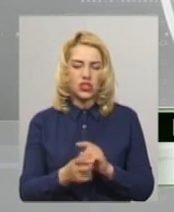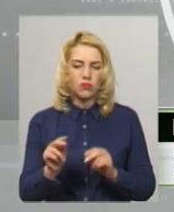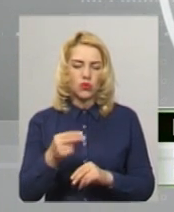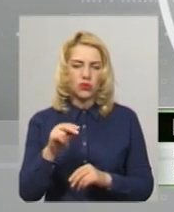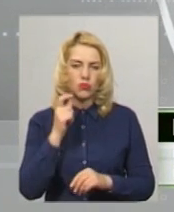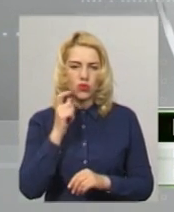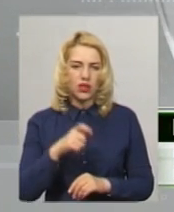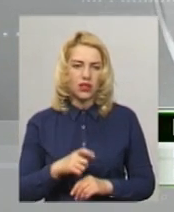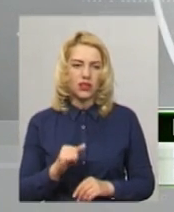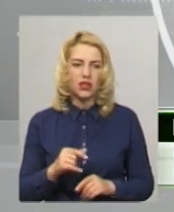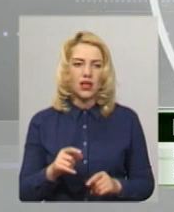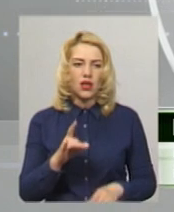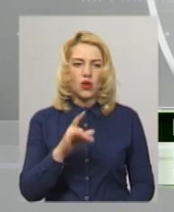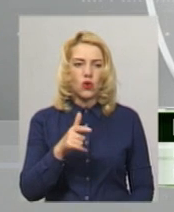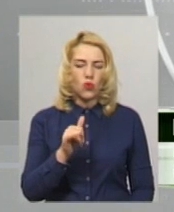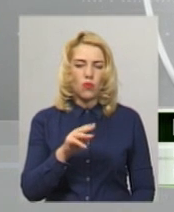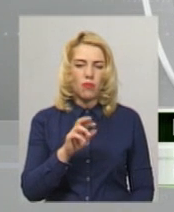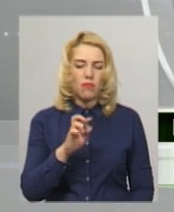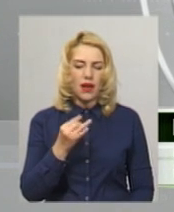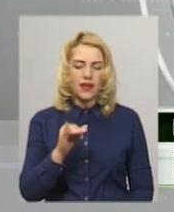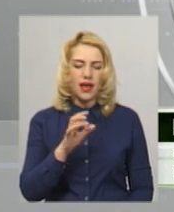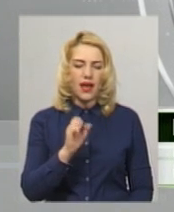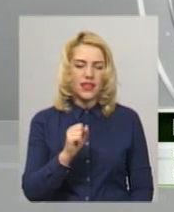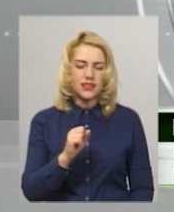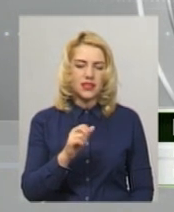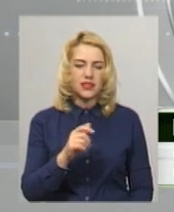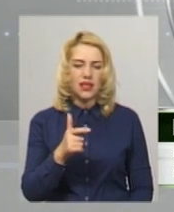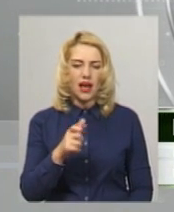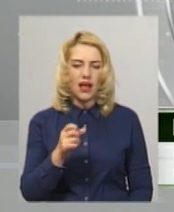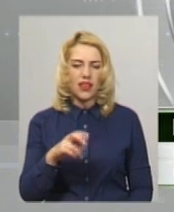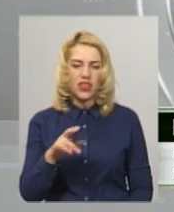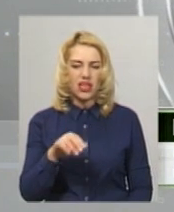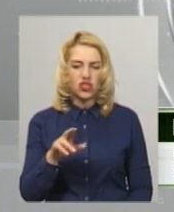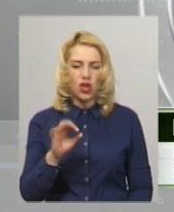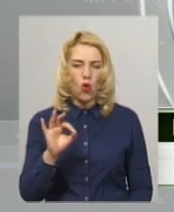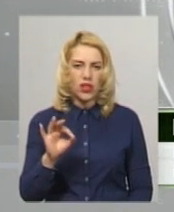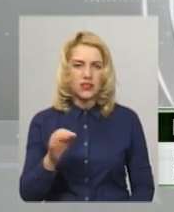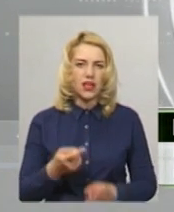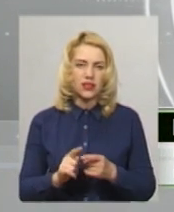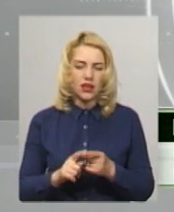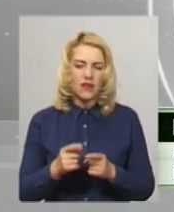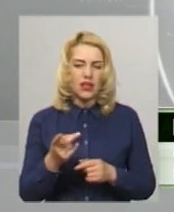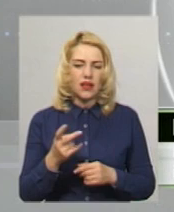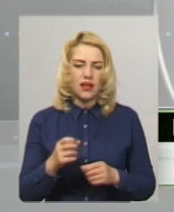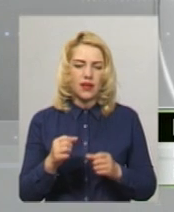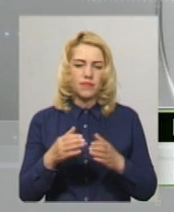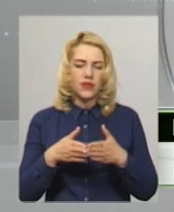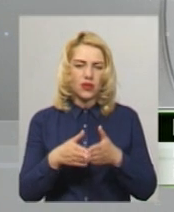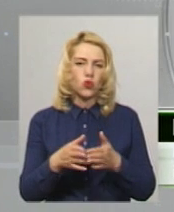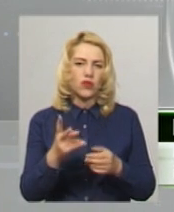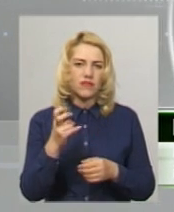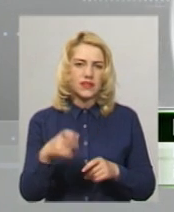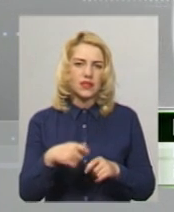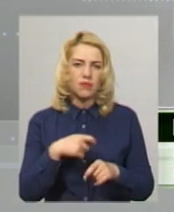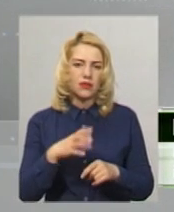були третіми. Губай, Анастасія і Гайдаржи Олександра в каної двійці на 500 метрів серед молодших